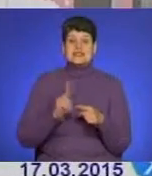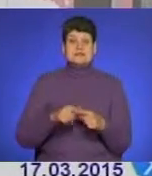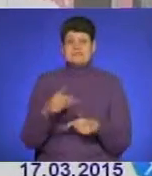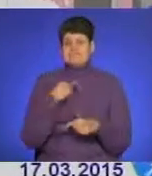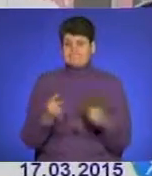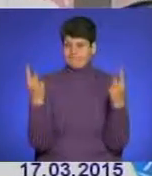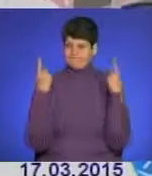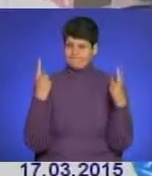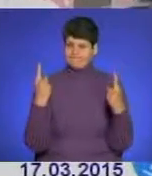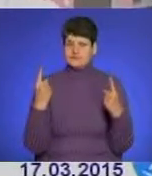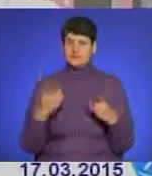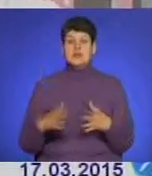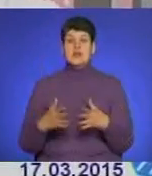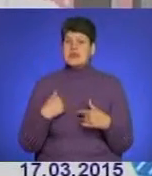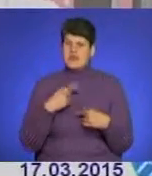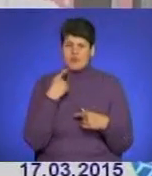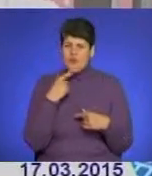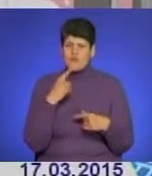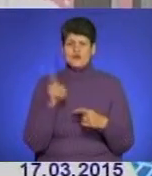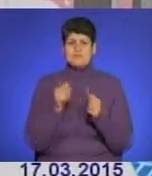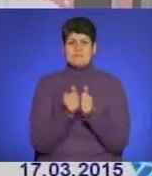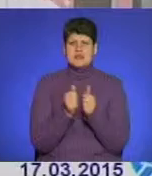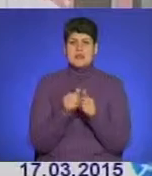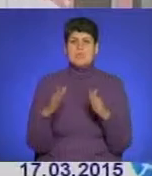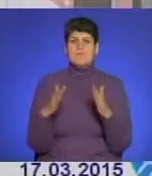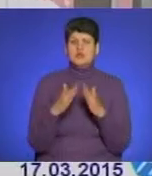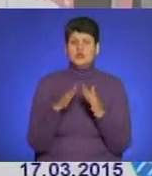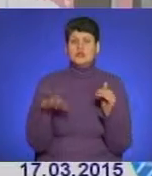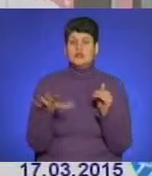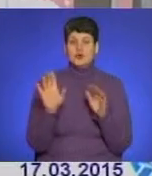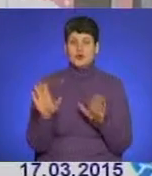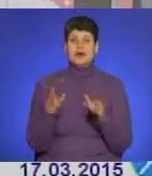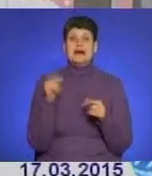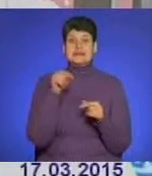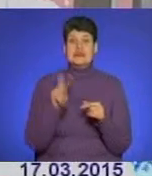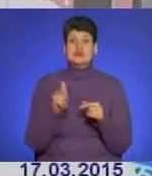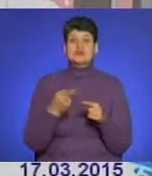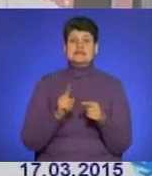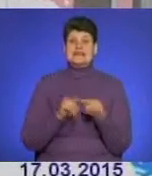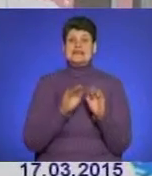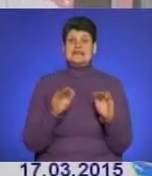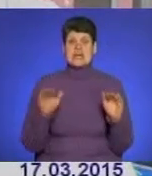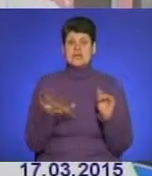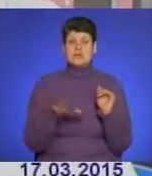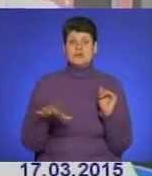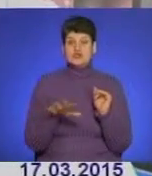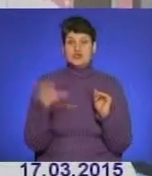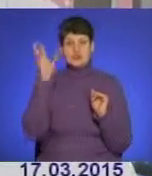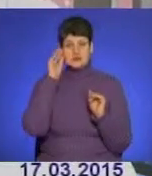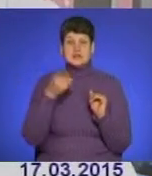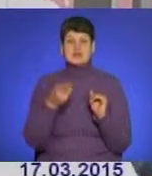свящі території, тому що це є дитяча, я не кажу, що про бюдженкову територію, навіть не хочу говорити про це, а то, що є ця дитяча площадка. І рахуйте, що,